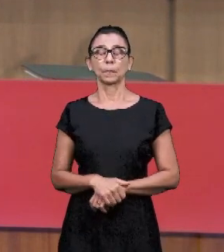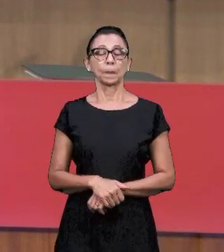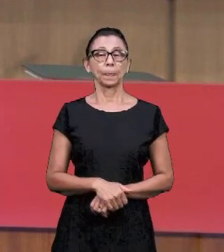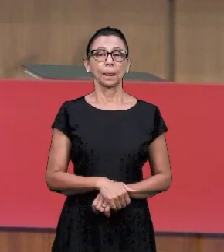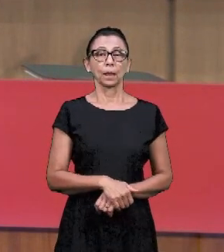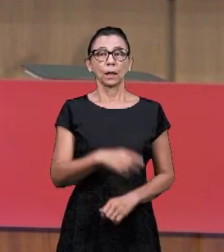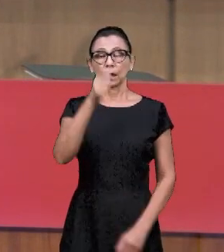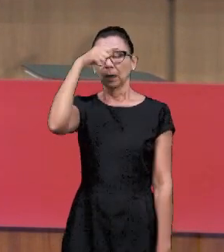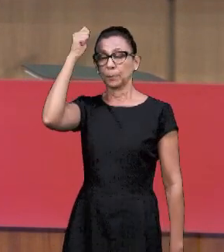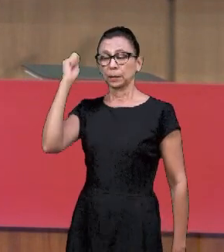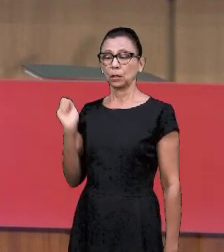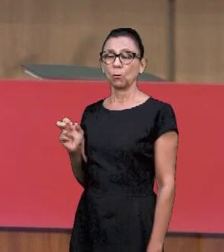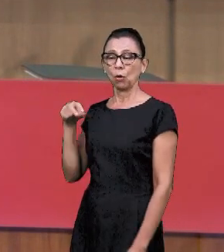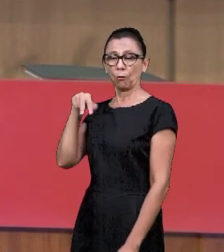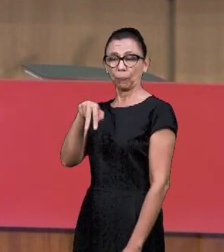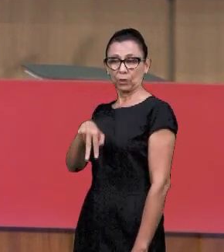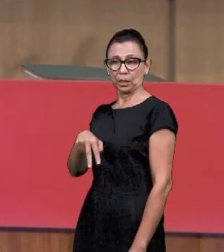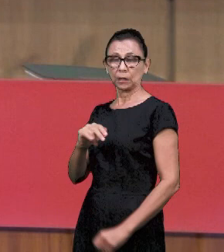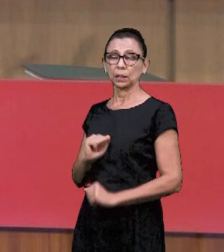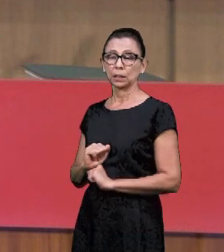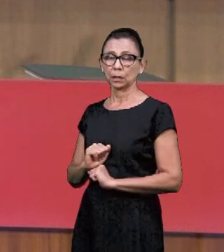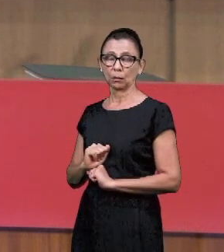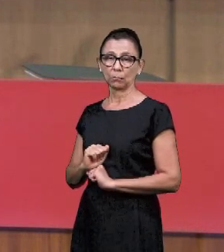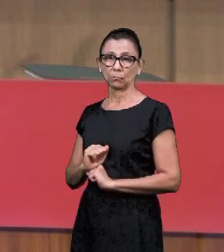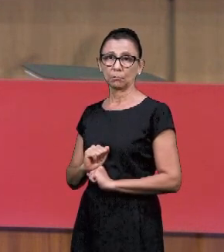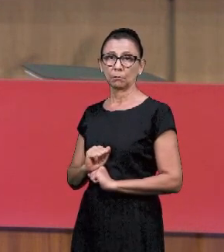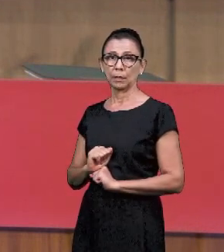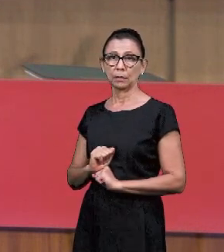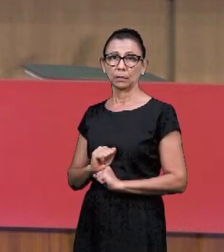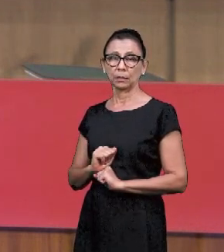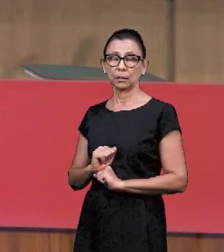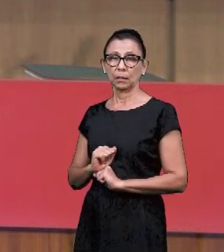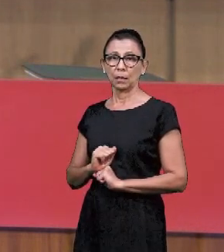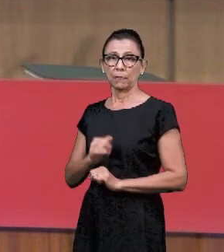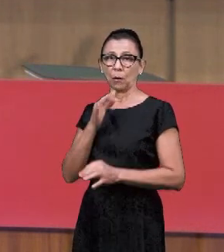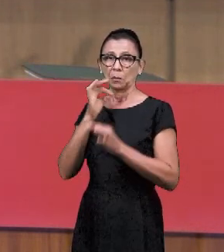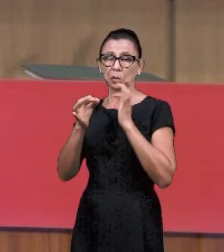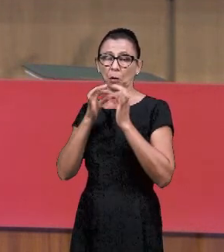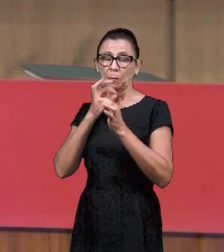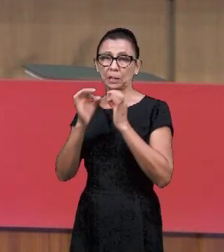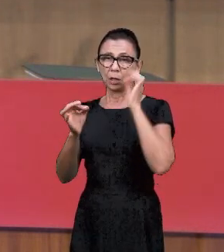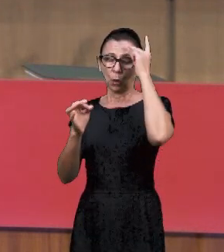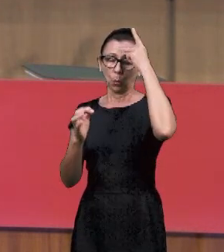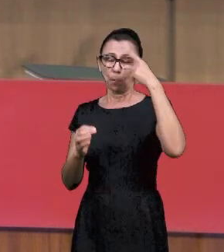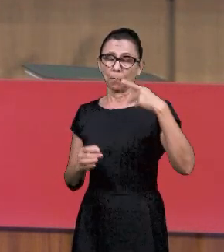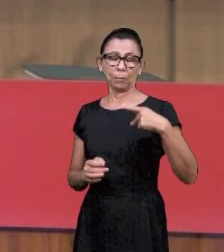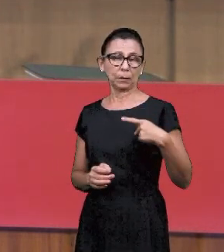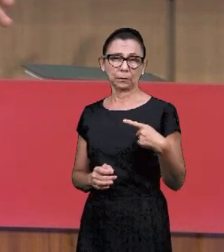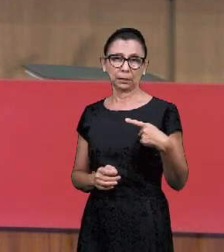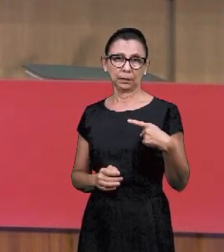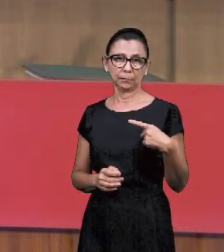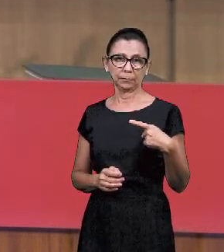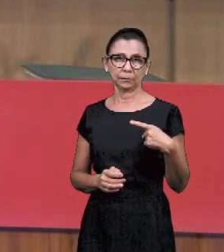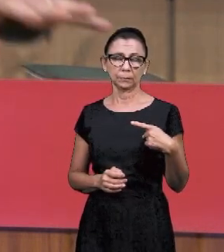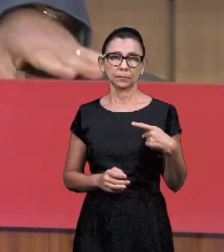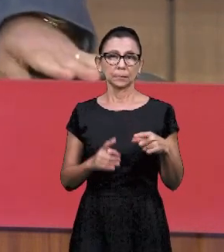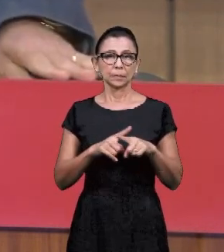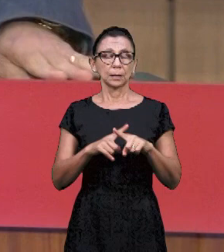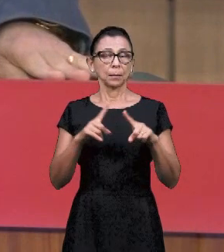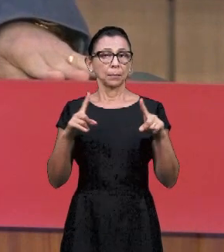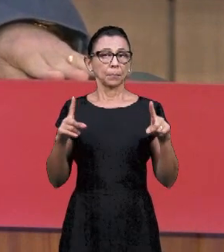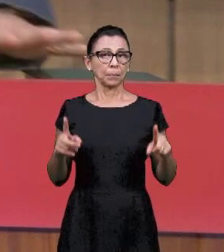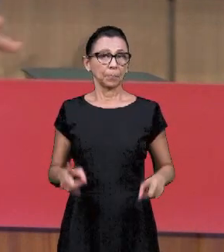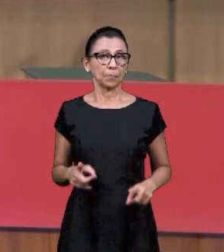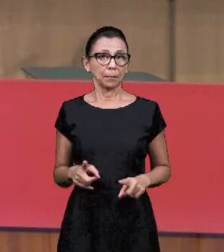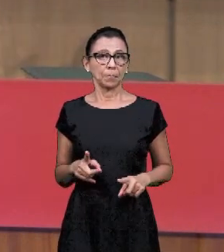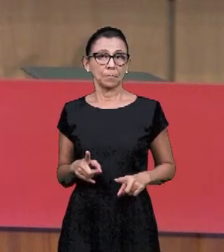придирался. Он говорит, я здесь, чтобы не слышать человека здесь. Я, чтобы здесь услышать голос Духа Святого. Он повторял